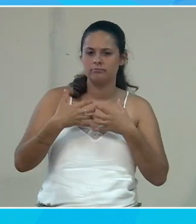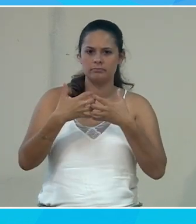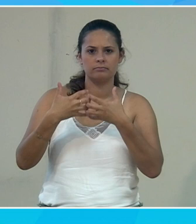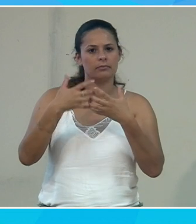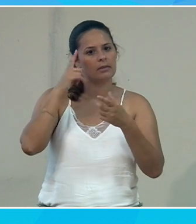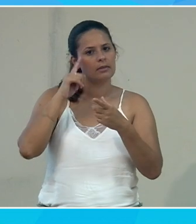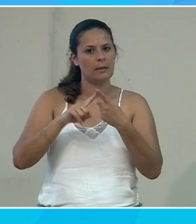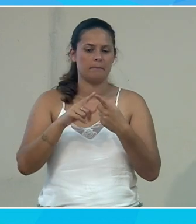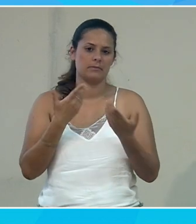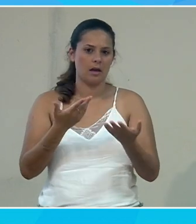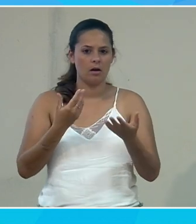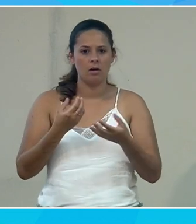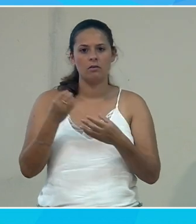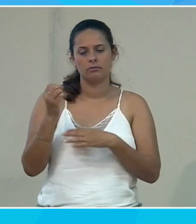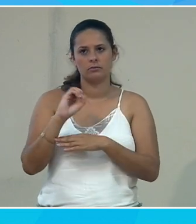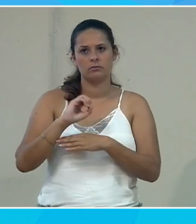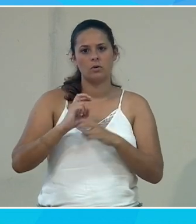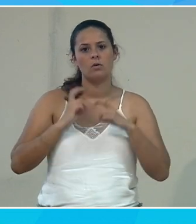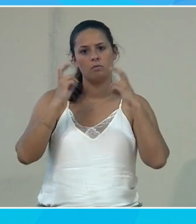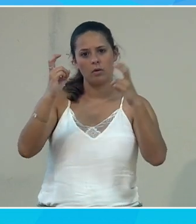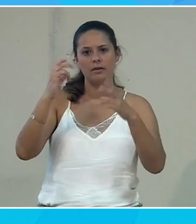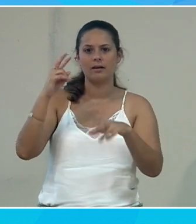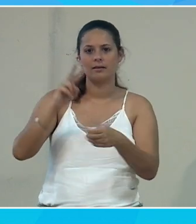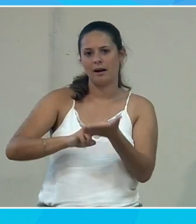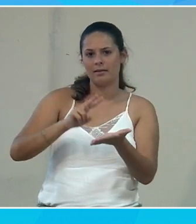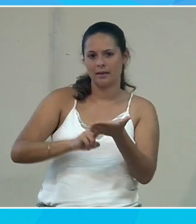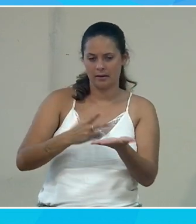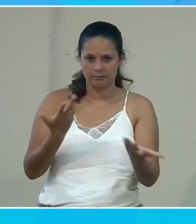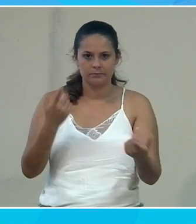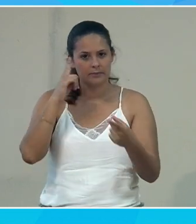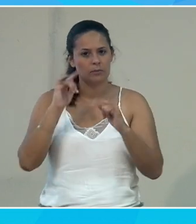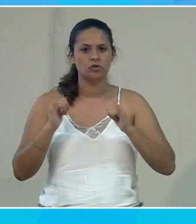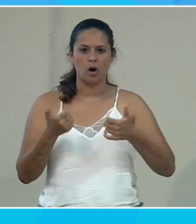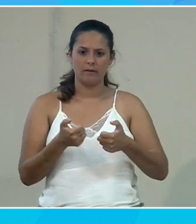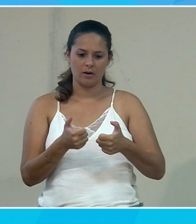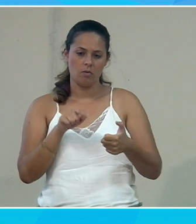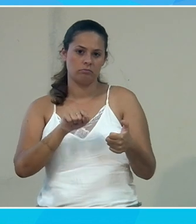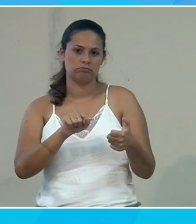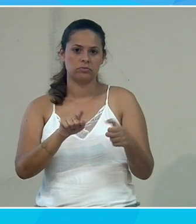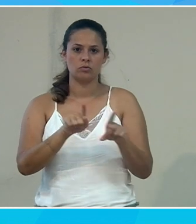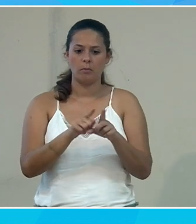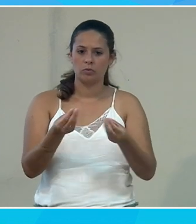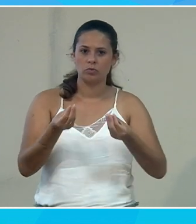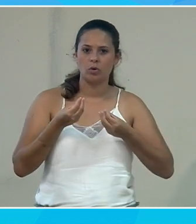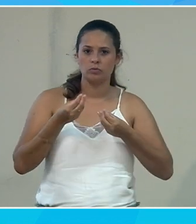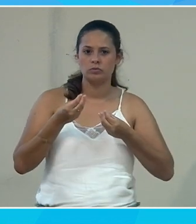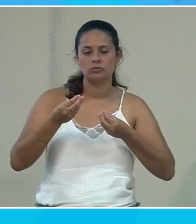Vous voyez jusqu'où ça peut aller. Et puis, des sujets autour du jeu vidéo, parce que le jeu vidéo, c'est aussi un moyen de sociabiliser. Et les